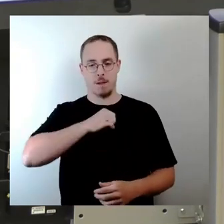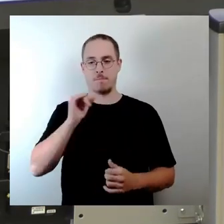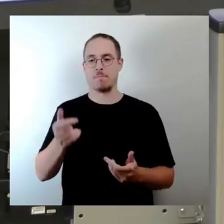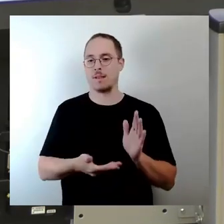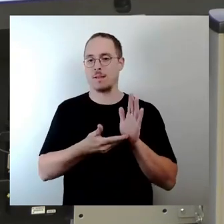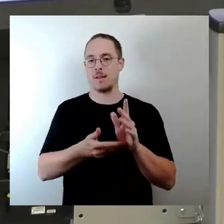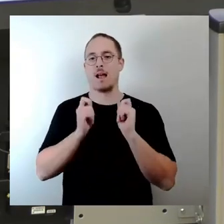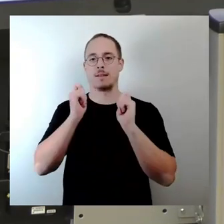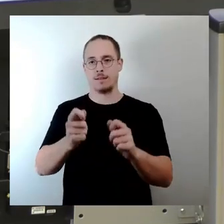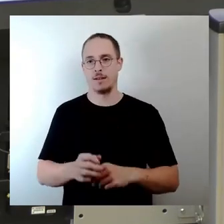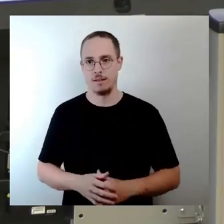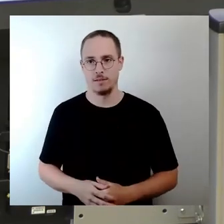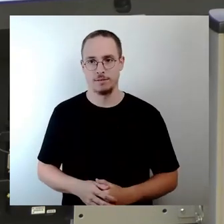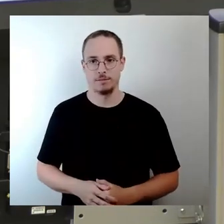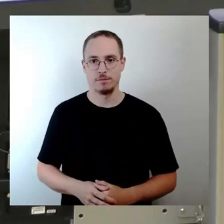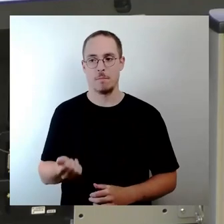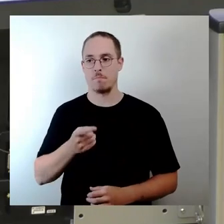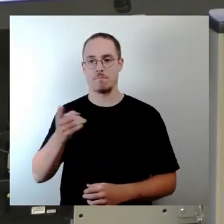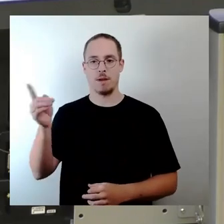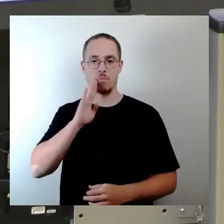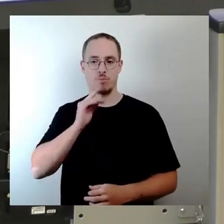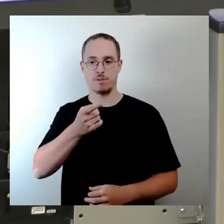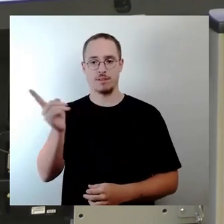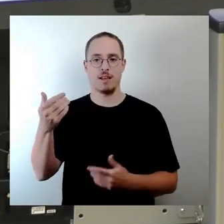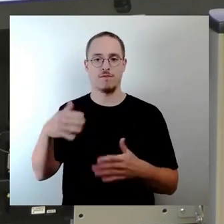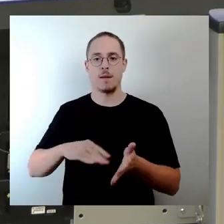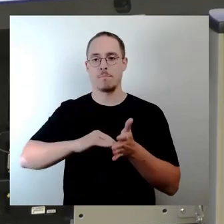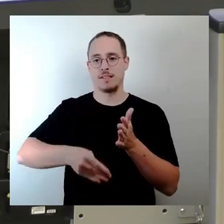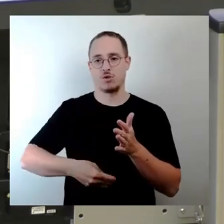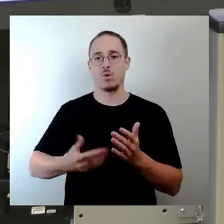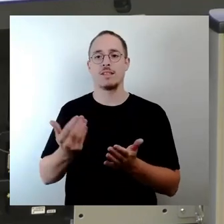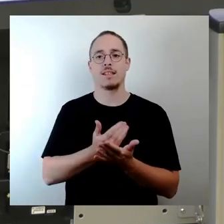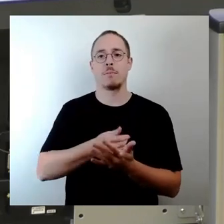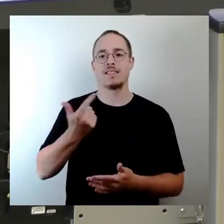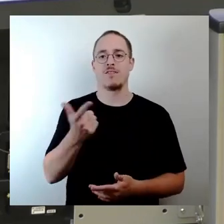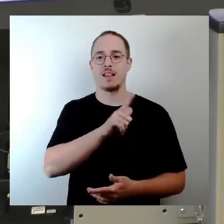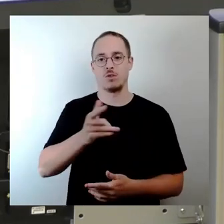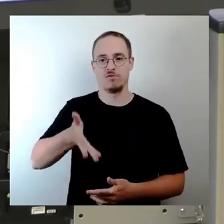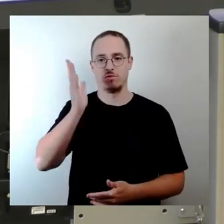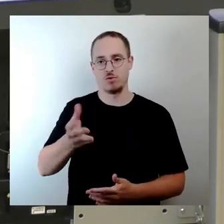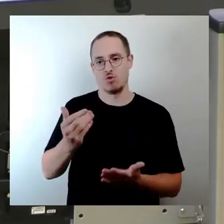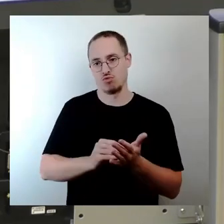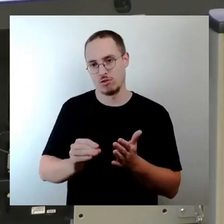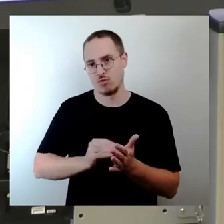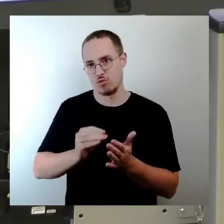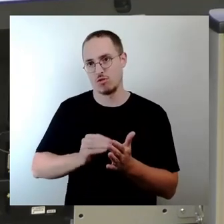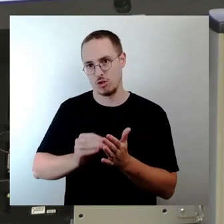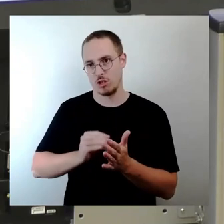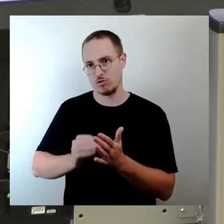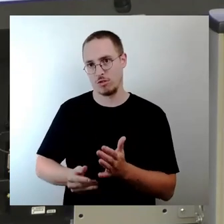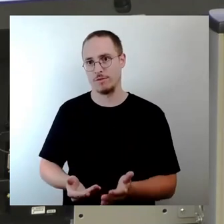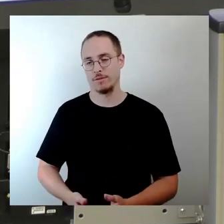gebracht, die 2.500 Unterschriften hatte. Was fordern wir jetzt mit unserem Antrag? Wir beauftragen den